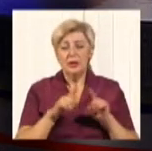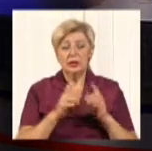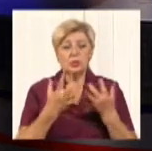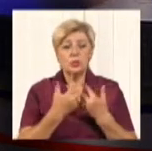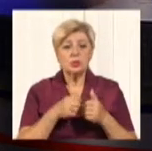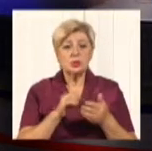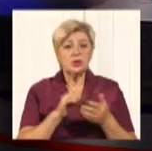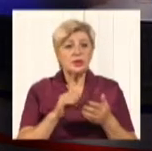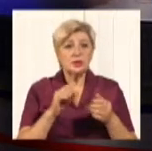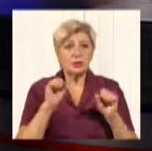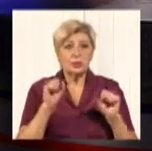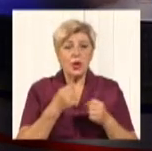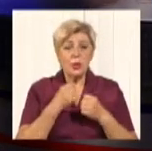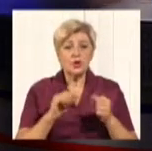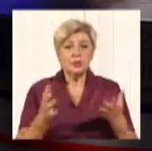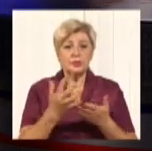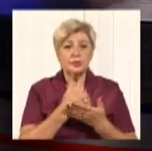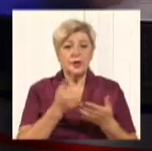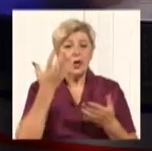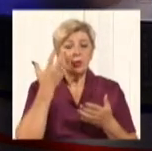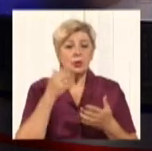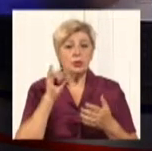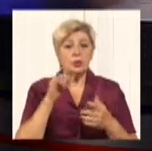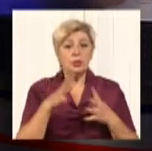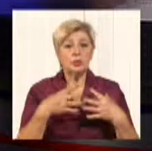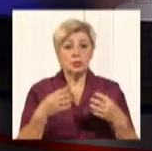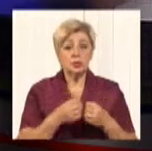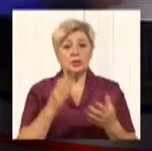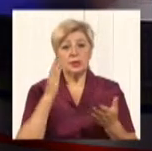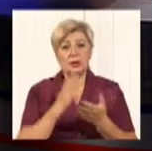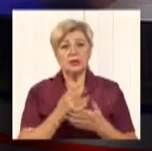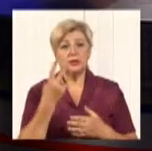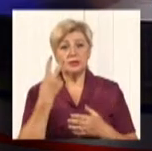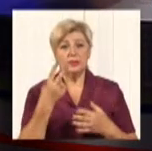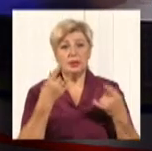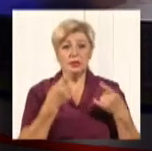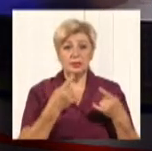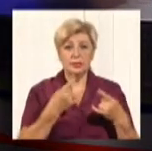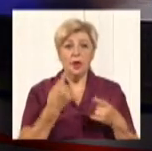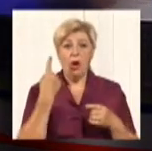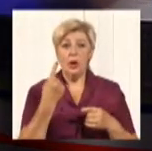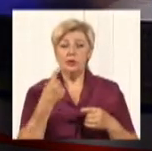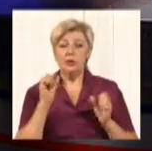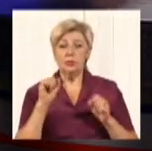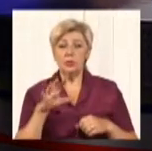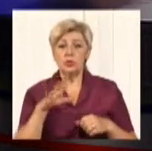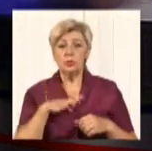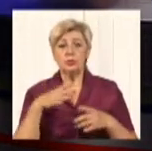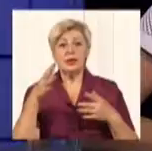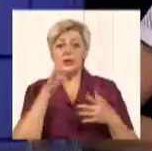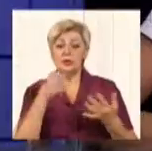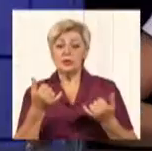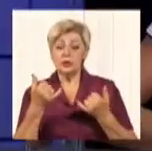адже, наприклад, коли у родини є, наприклад, два телевізори, то один може бути сучасним, і там йде цифрове